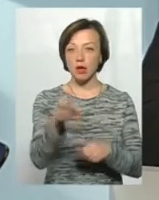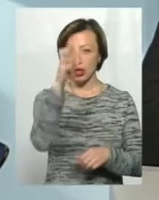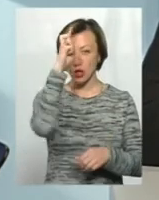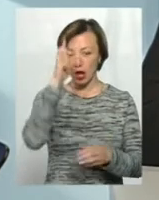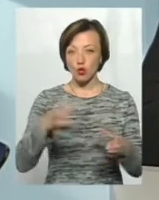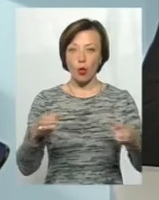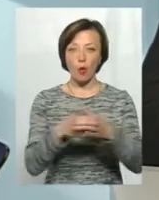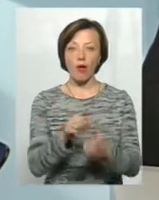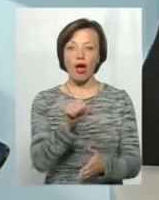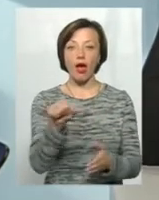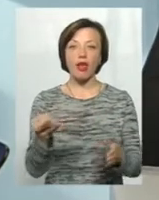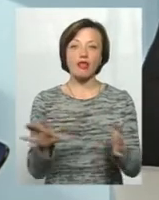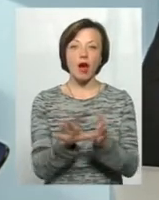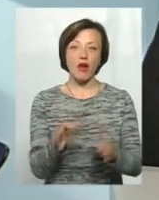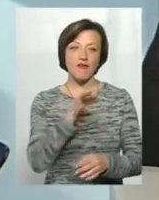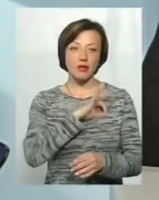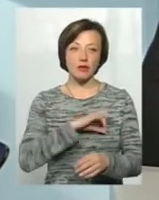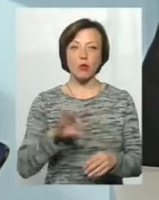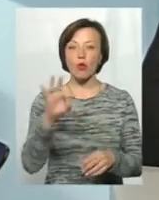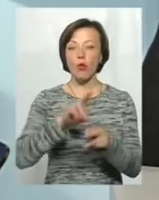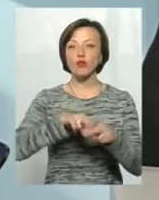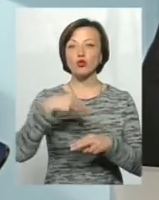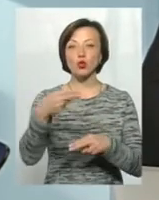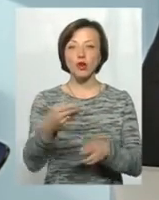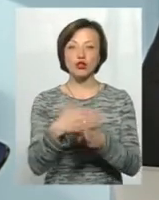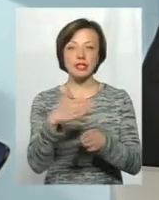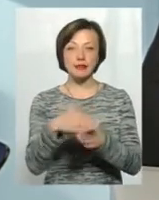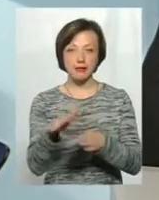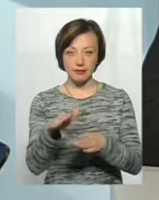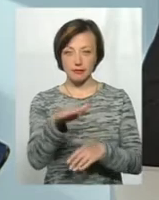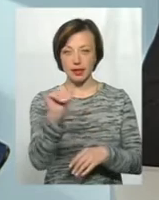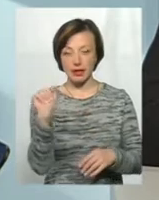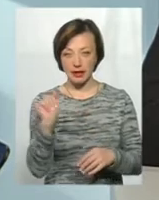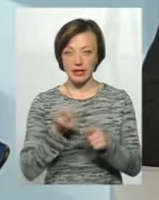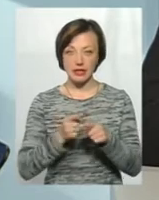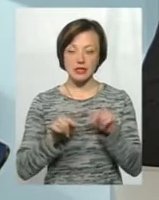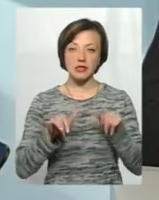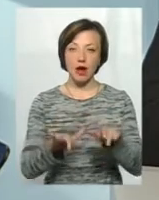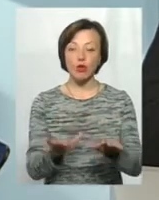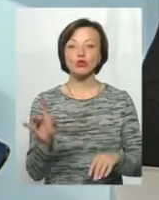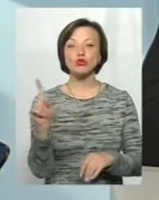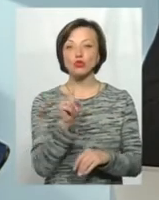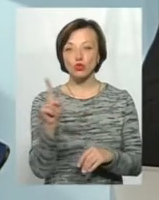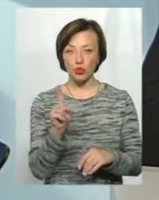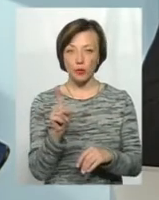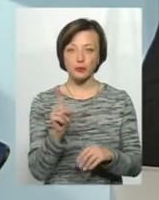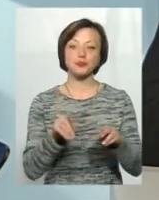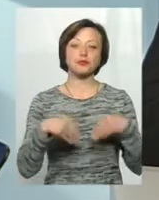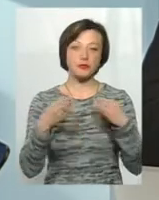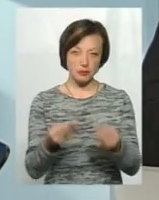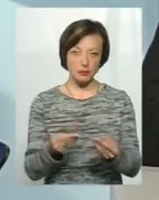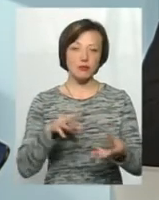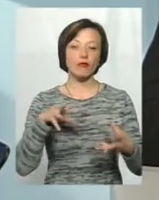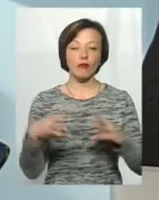енергоефективності, по відшкодуванню частини отриманих кредитів на ці заходи, що безумовно дасть свій